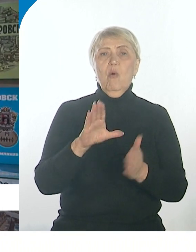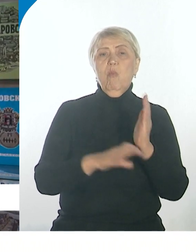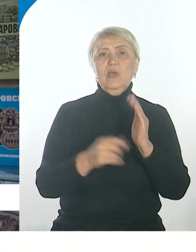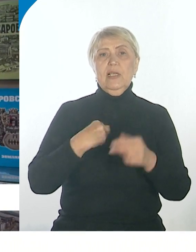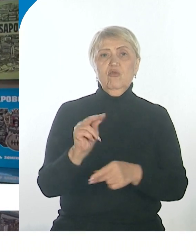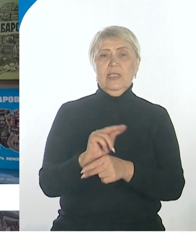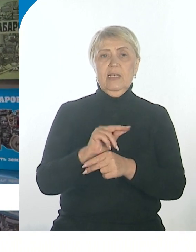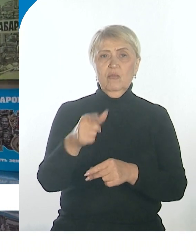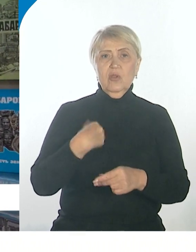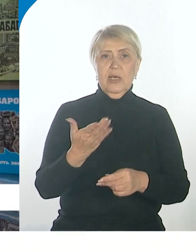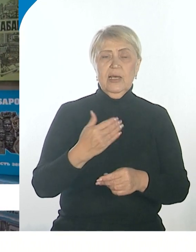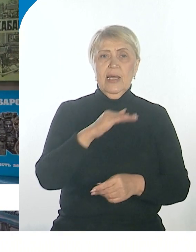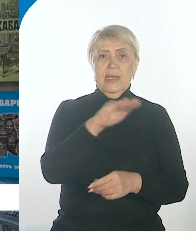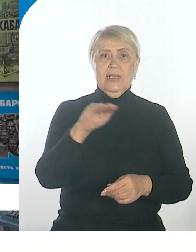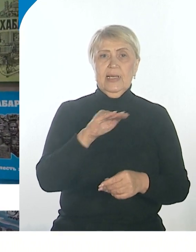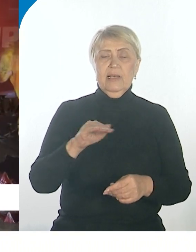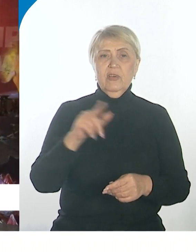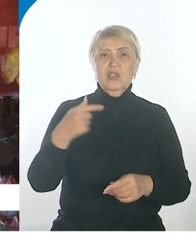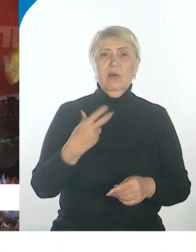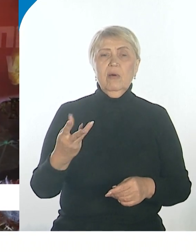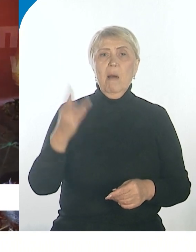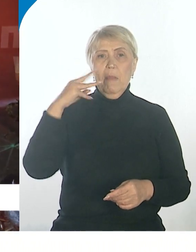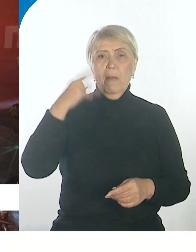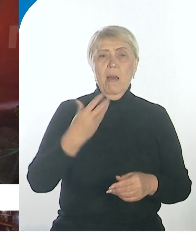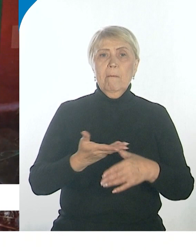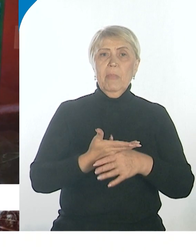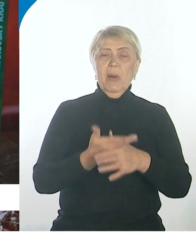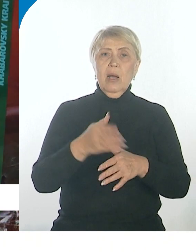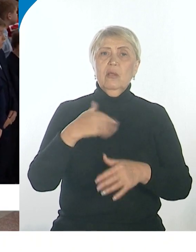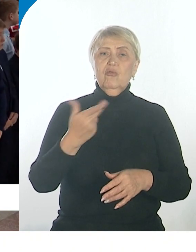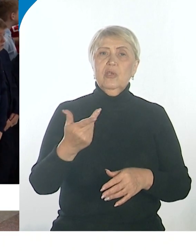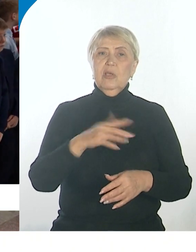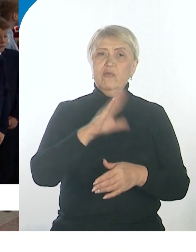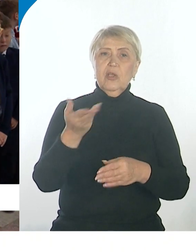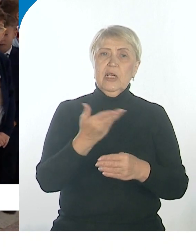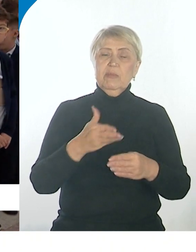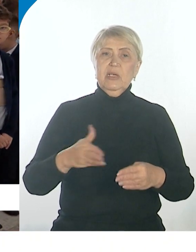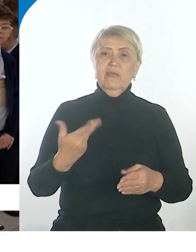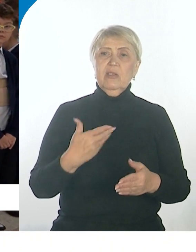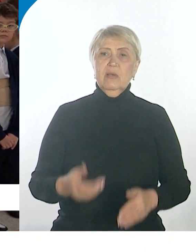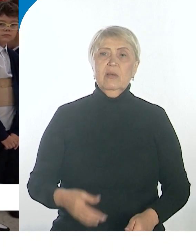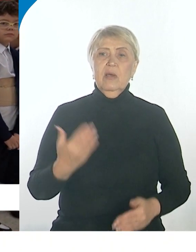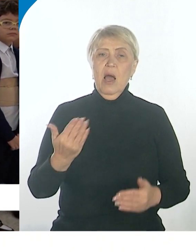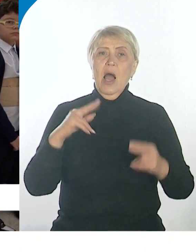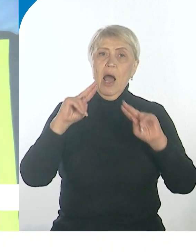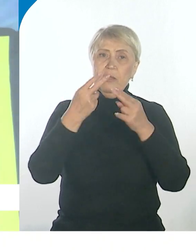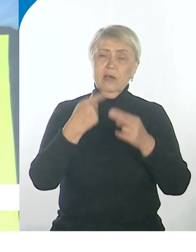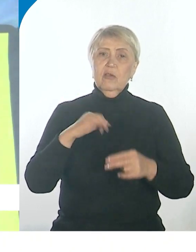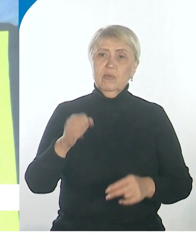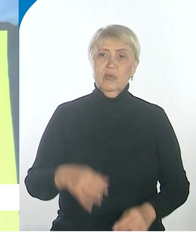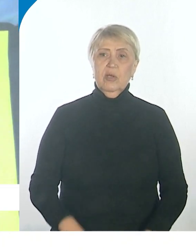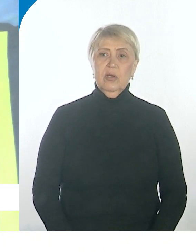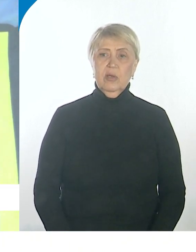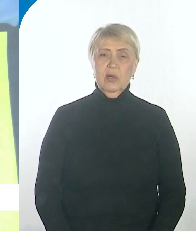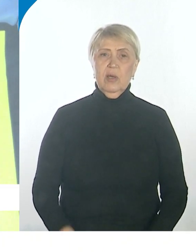стены. Стеллажи и диваны мобильны, помогают трансформировать пространство. А интерактивная техника способствует развитию школьников. А